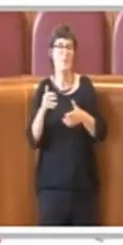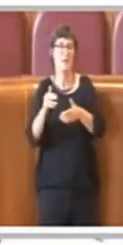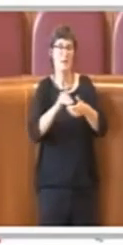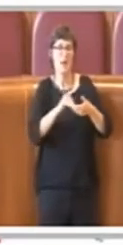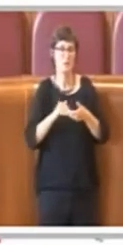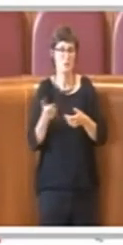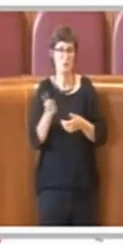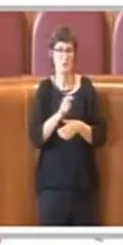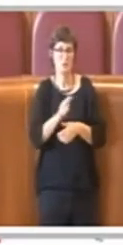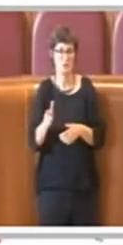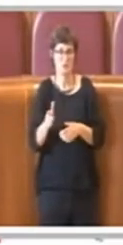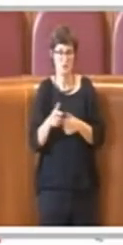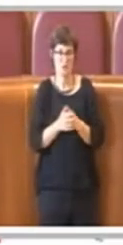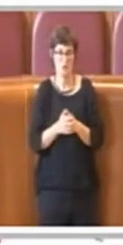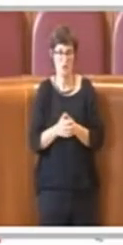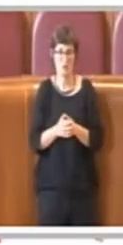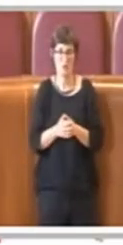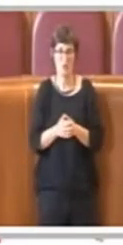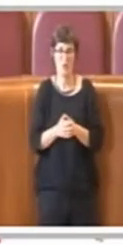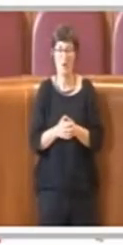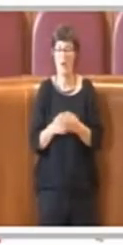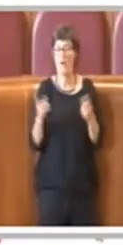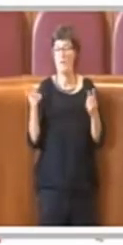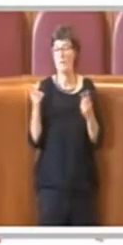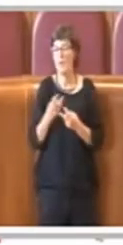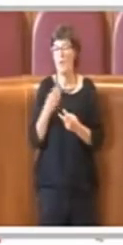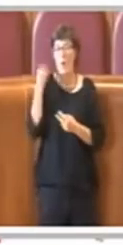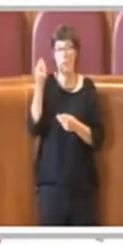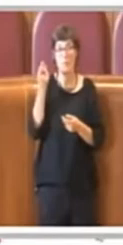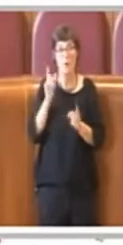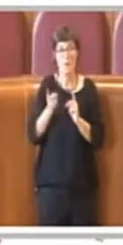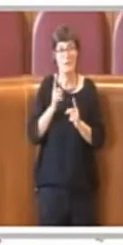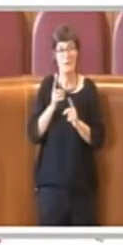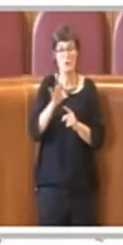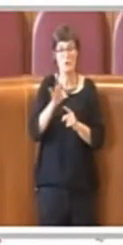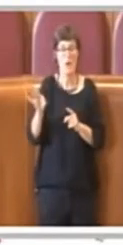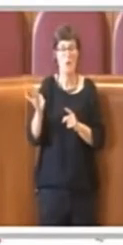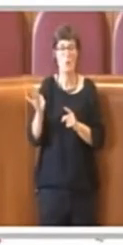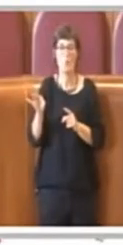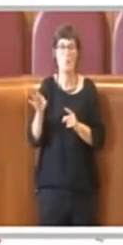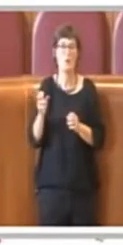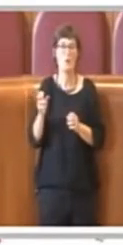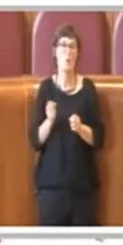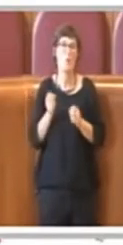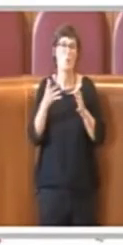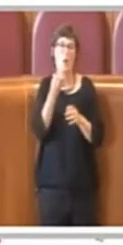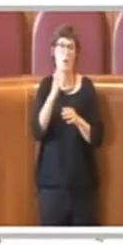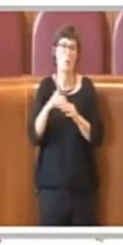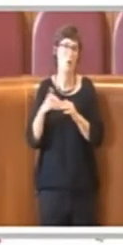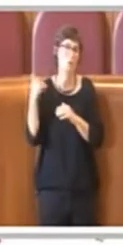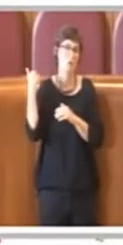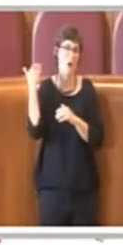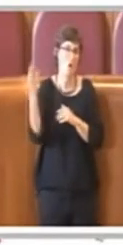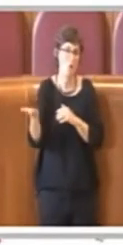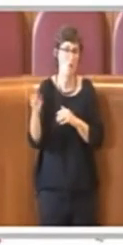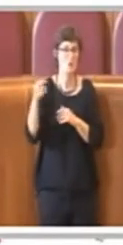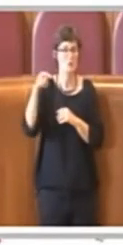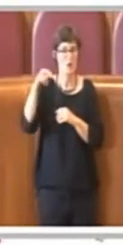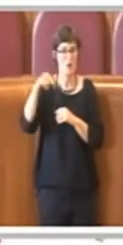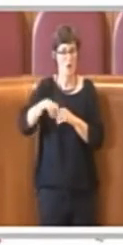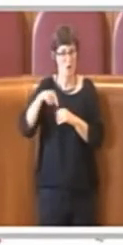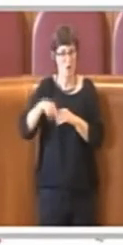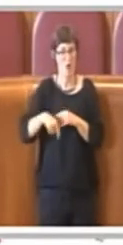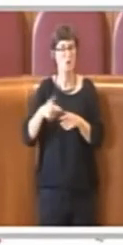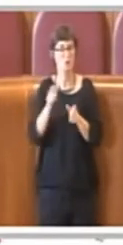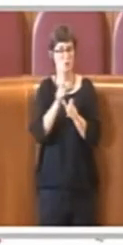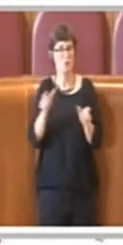politiche superano qualsiasi buona volontà. Oggi sono tante le persone non associate capaci di fornire contributi notevoli,